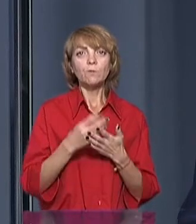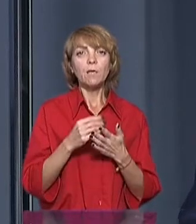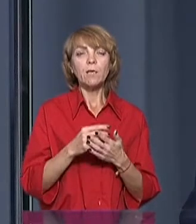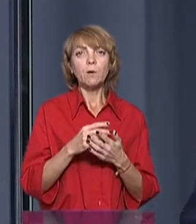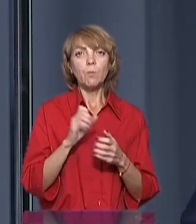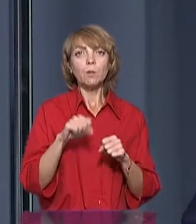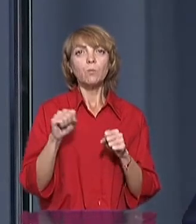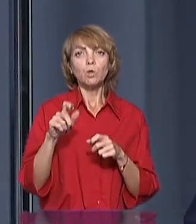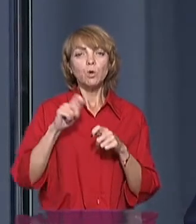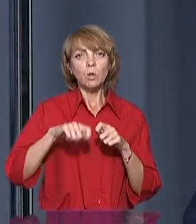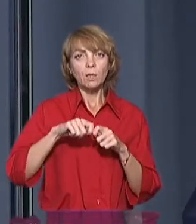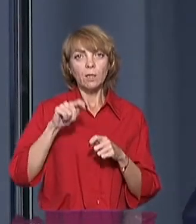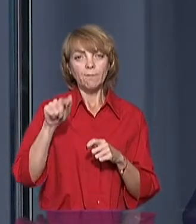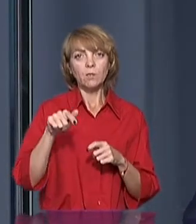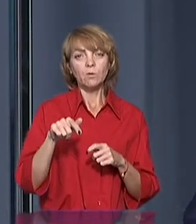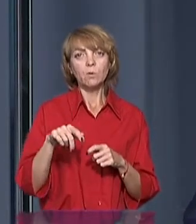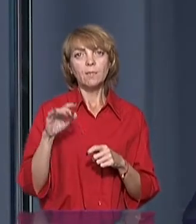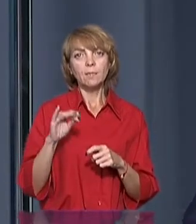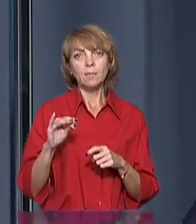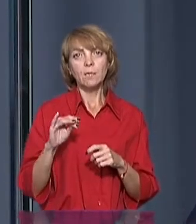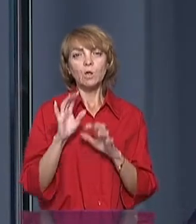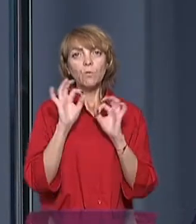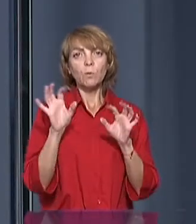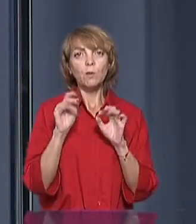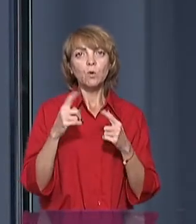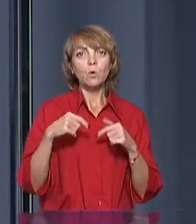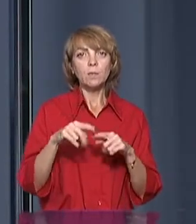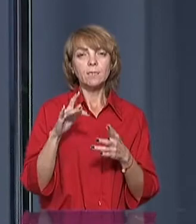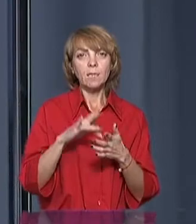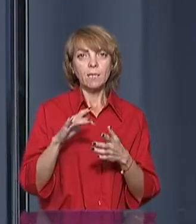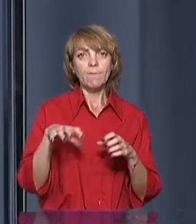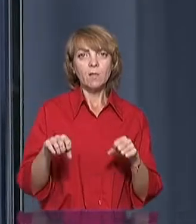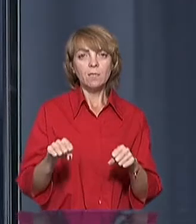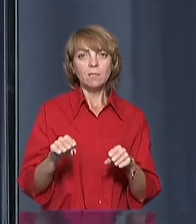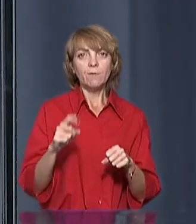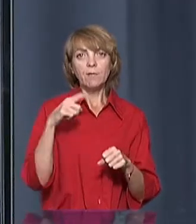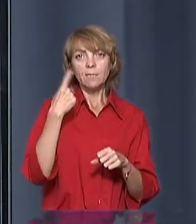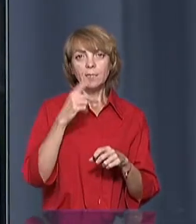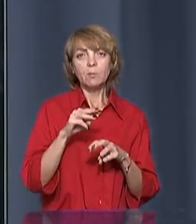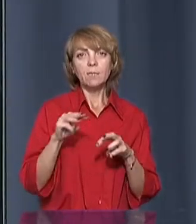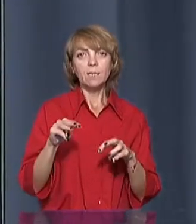полномочий контролювати її і інформувати органів центральній власні в лиці